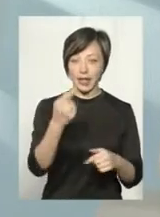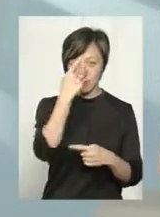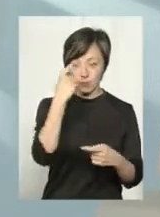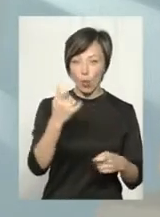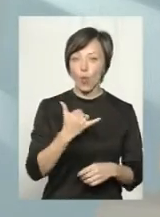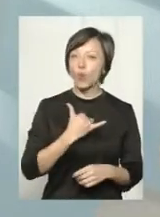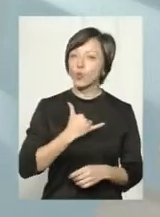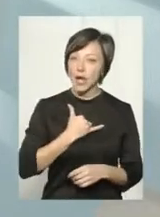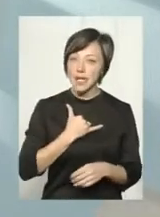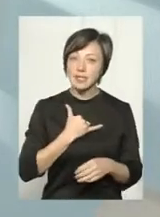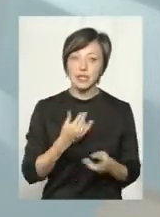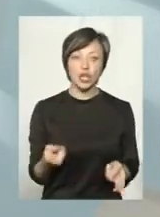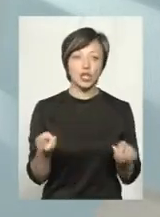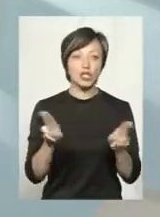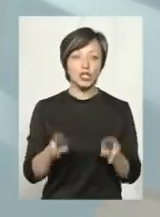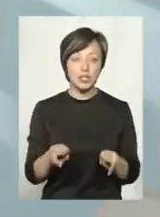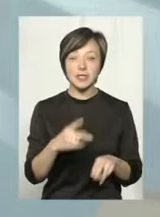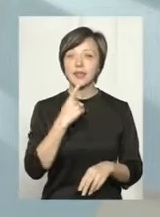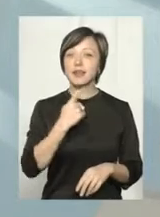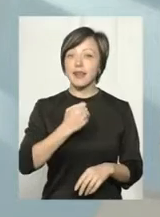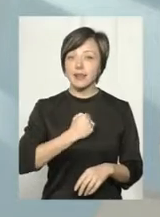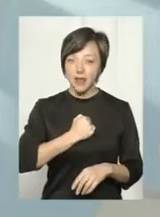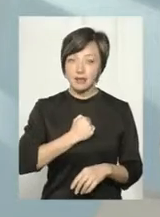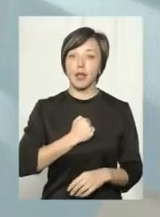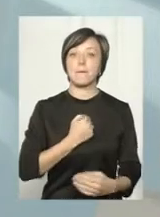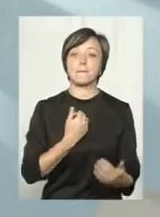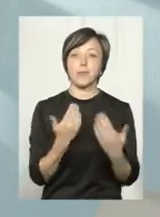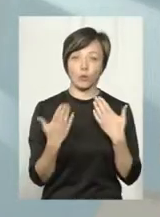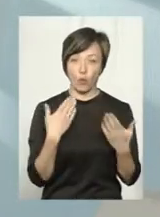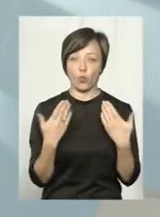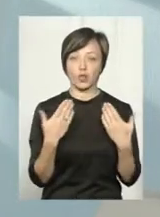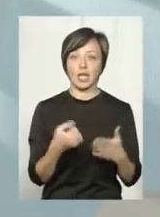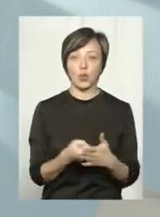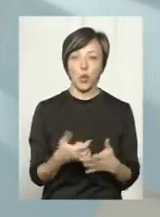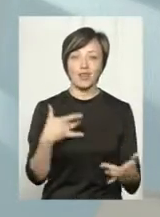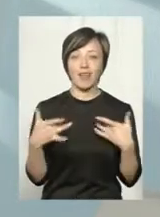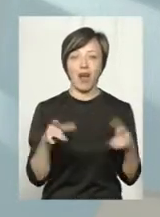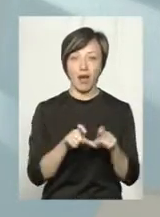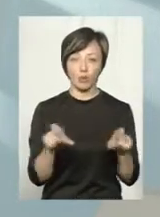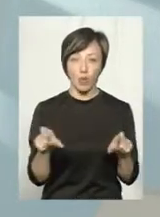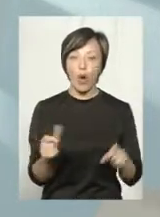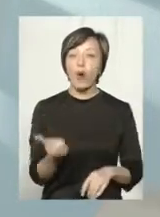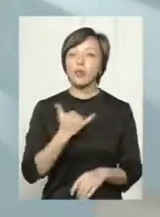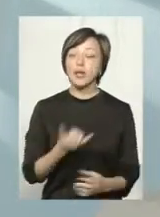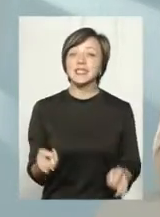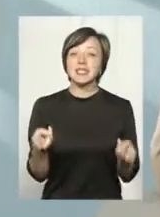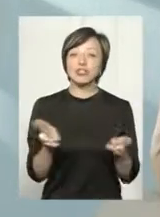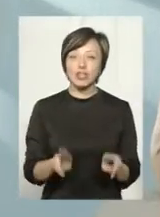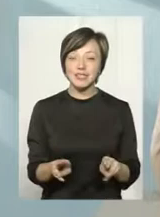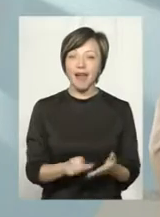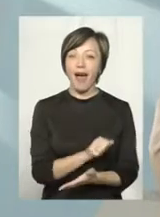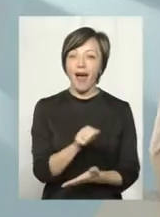нас лишилися радянські підходи до театру, в нас лишилася